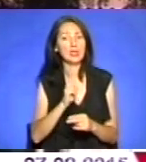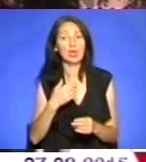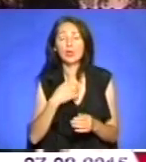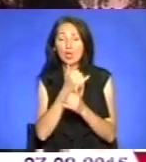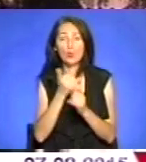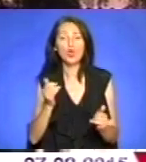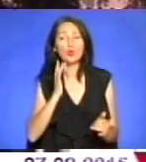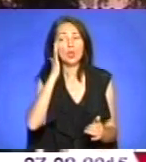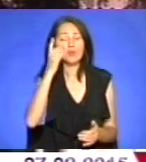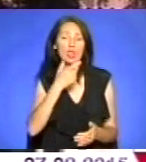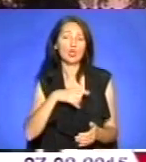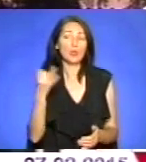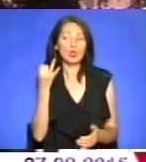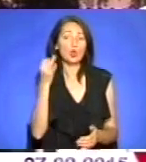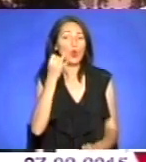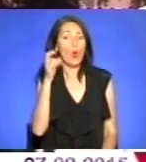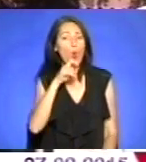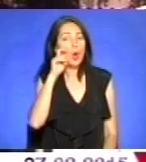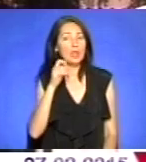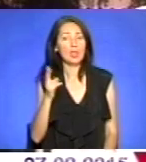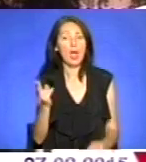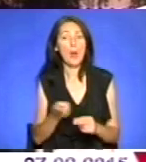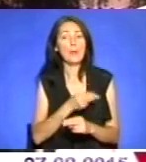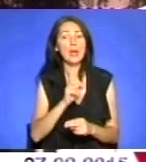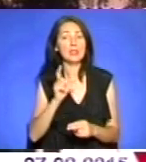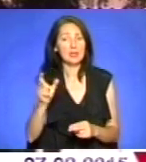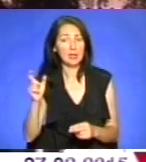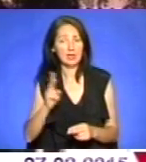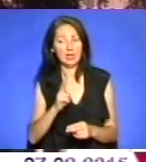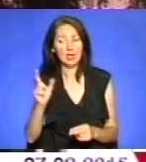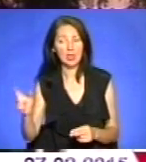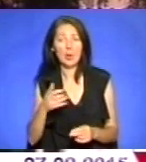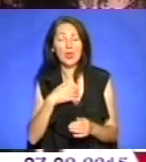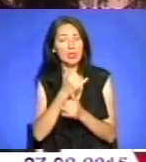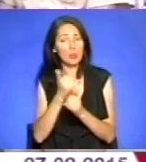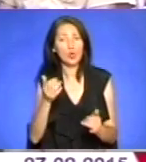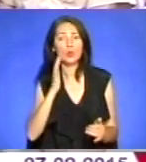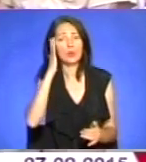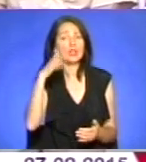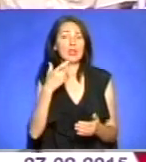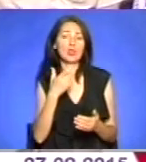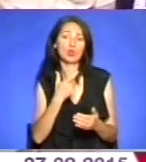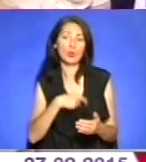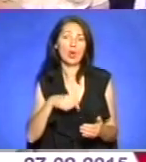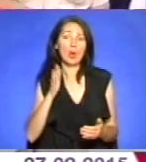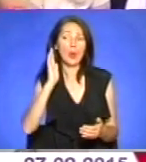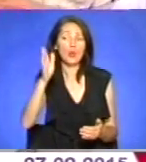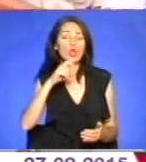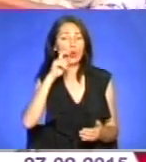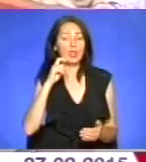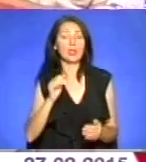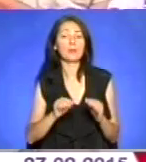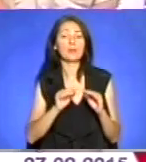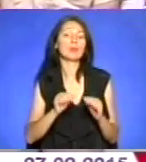України, без яких ми не можемо собі уявити майбутнє України. Упорядниками книги Тарас